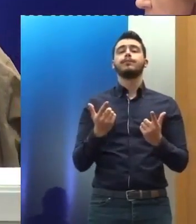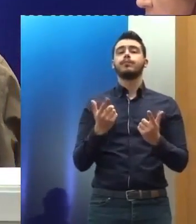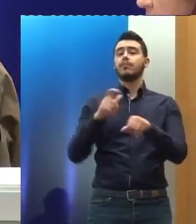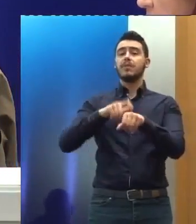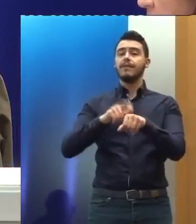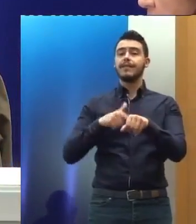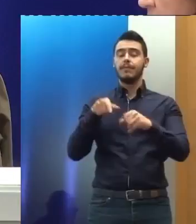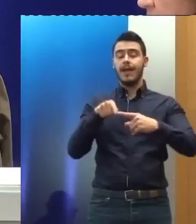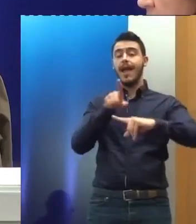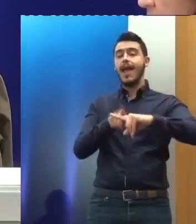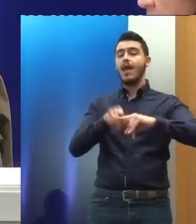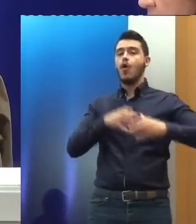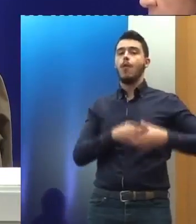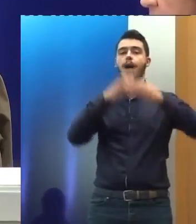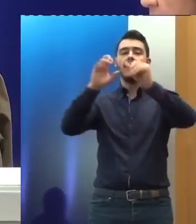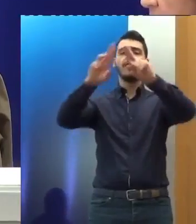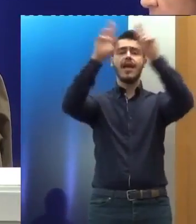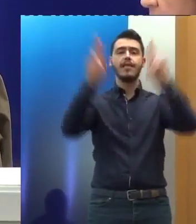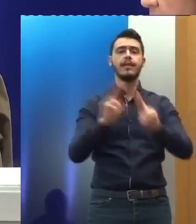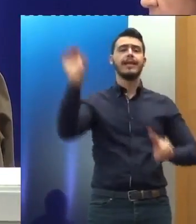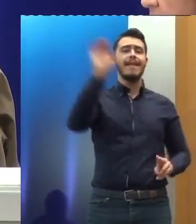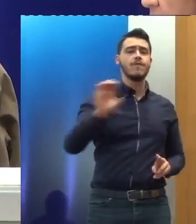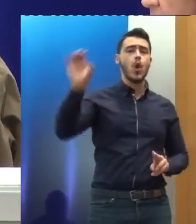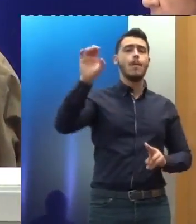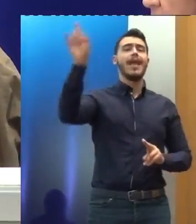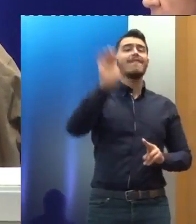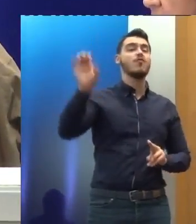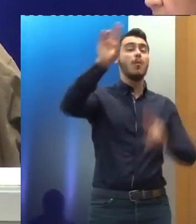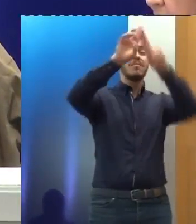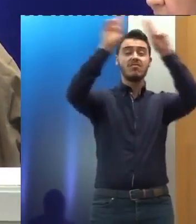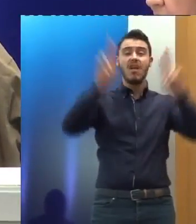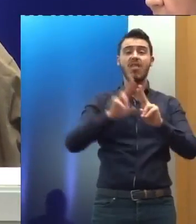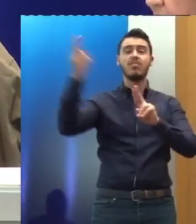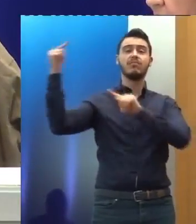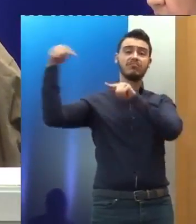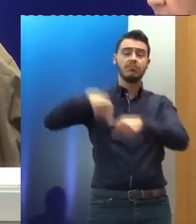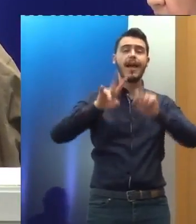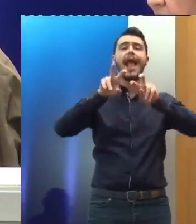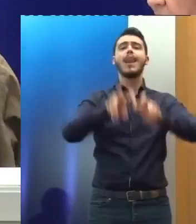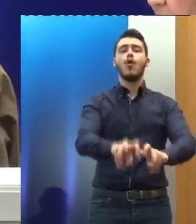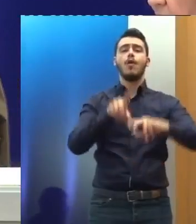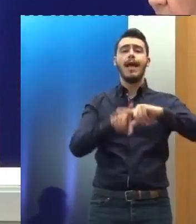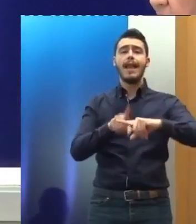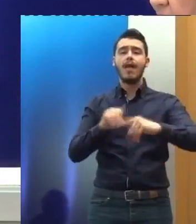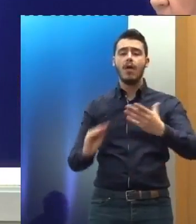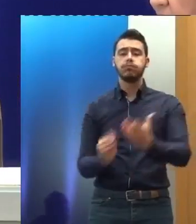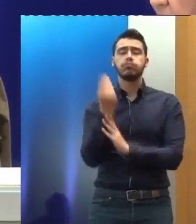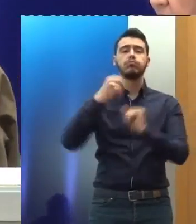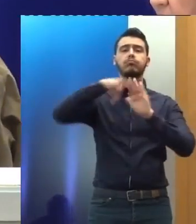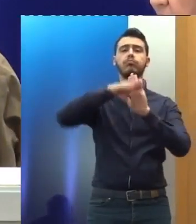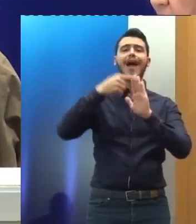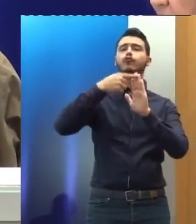μέσα από τις ελεκτικές διαδικασίες, όλο αυτό το μονιτόριν από την πλευρά των οργάνων και στη συνέχεια θα ακούσουμε